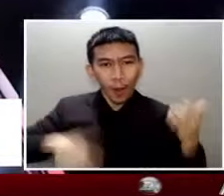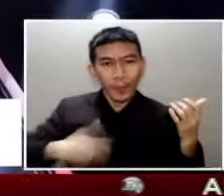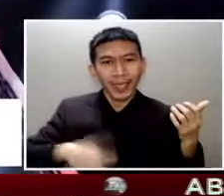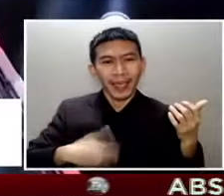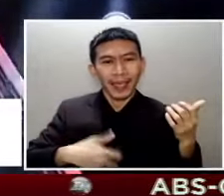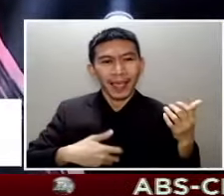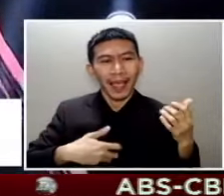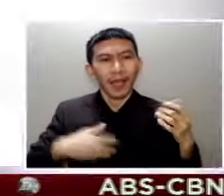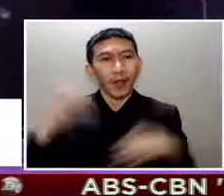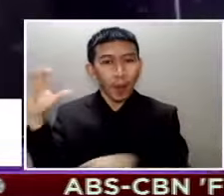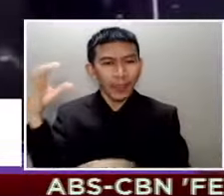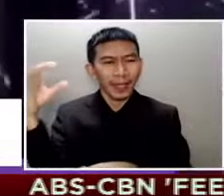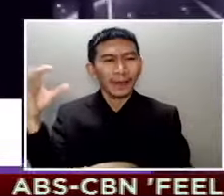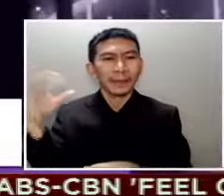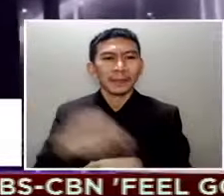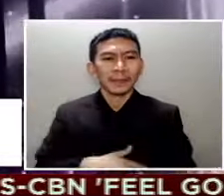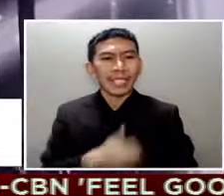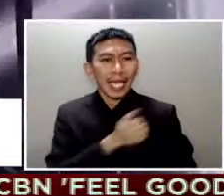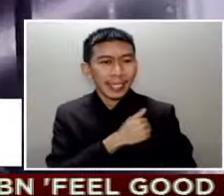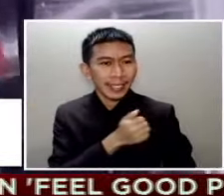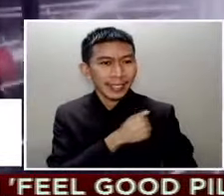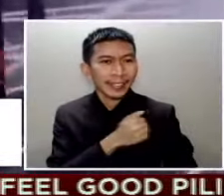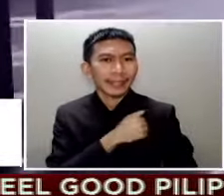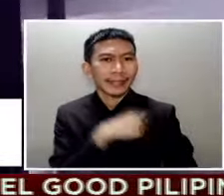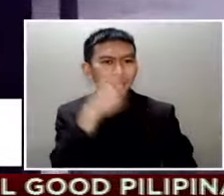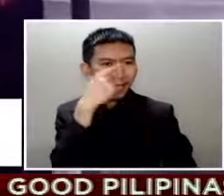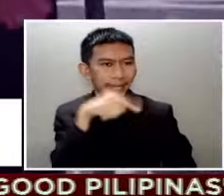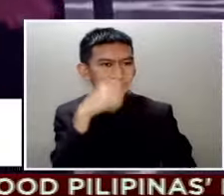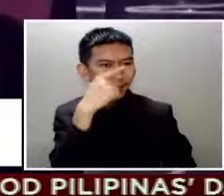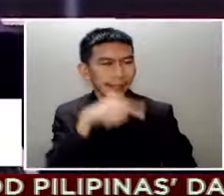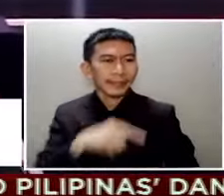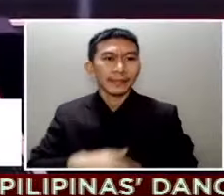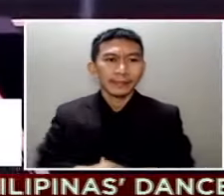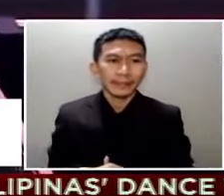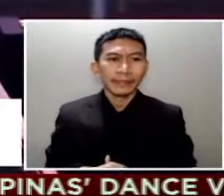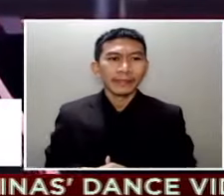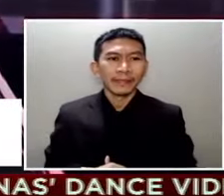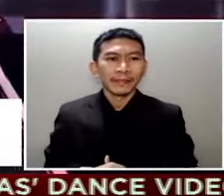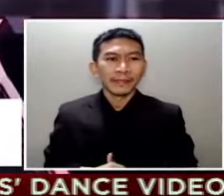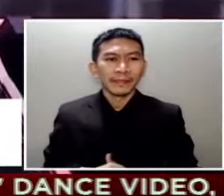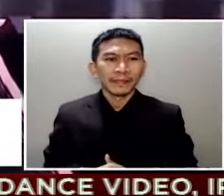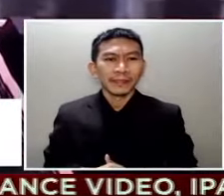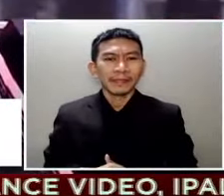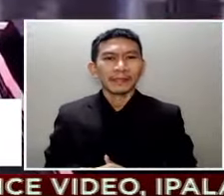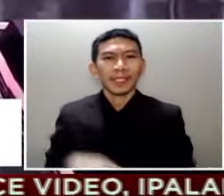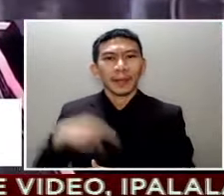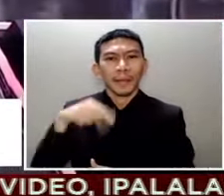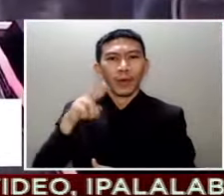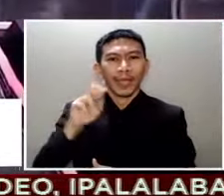Canada Thailand Thailand Puerto Rico